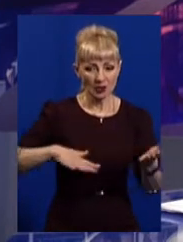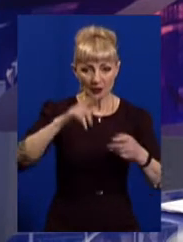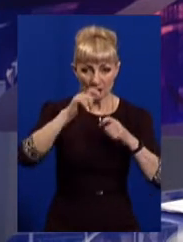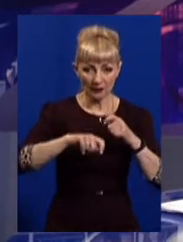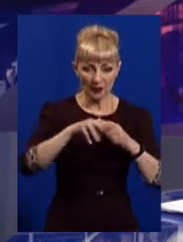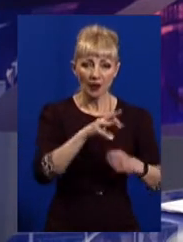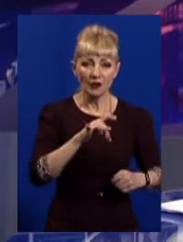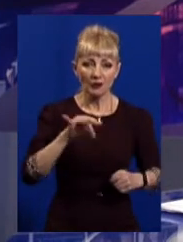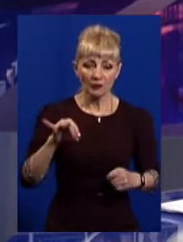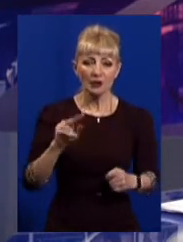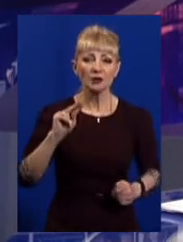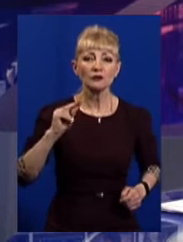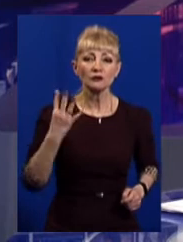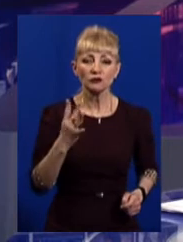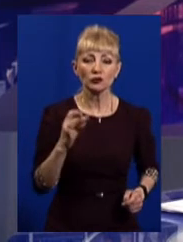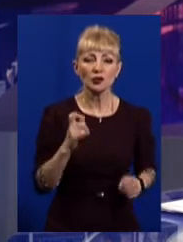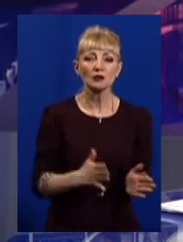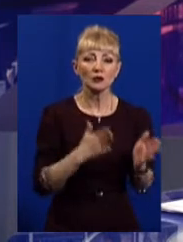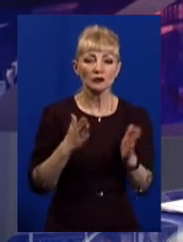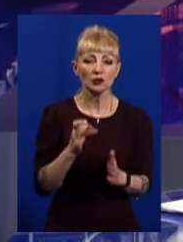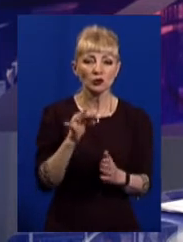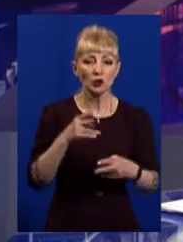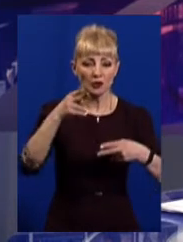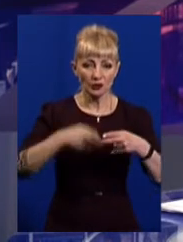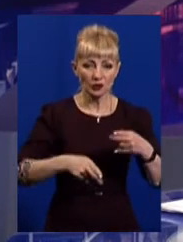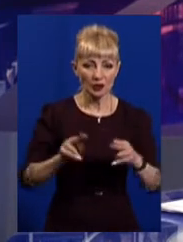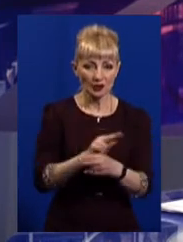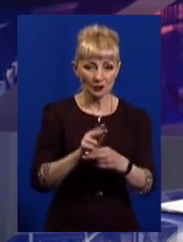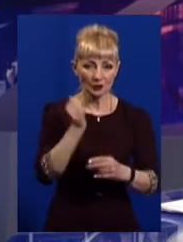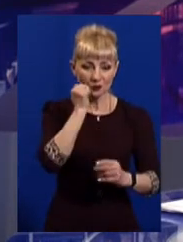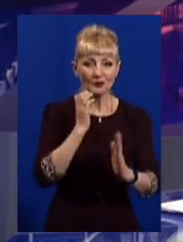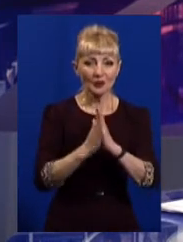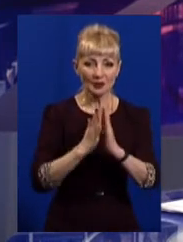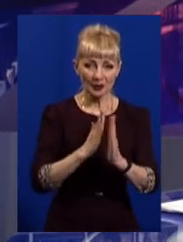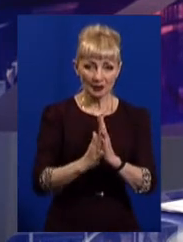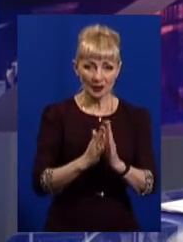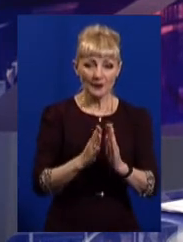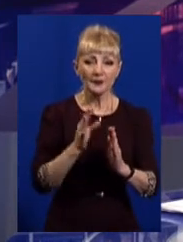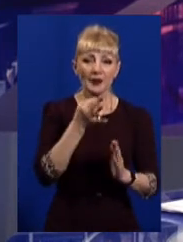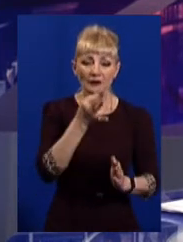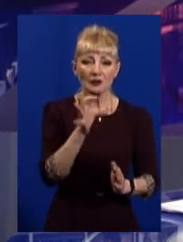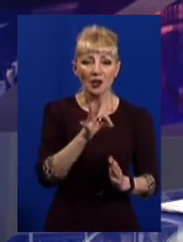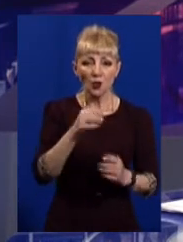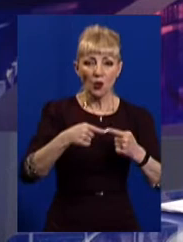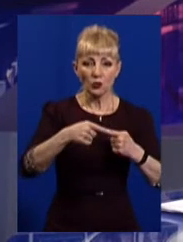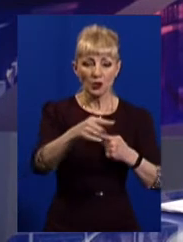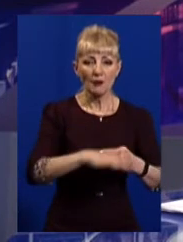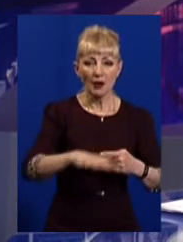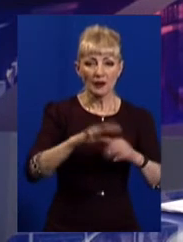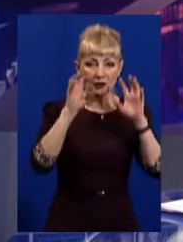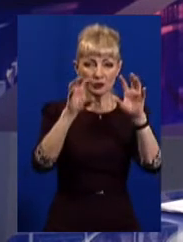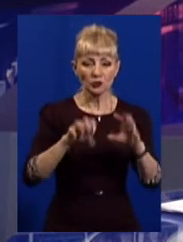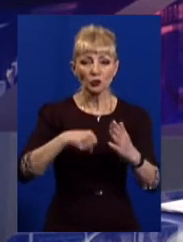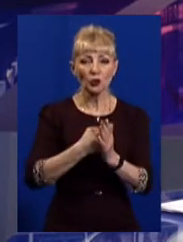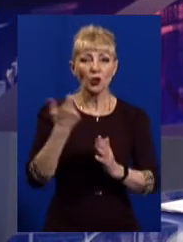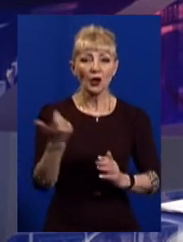У мерії в четверте перенесли строк завершення ремонту Московського проспекту. Йдеться про ділянку від Майдану Конституції